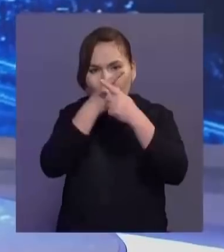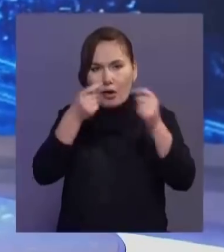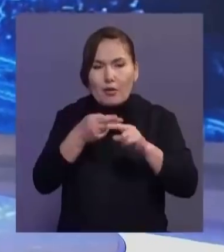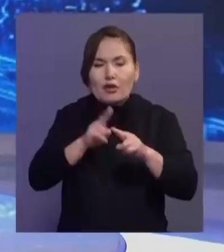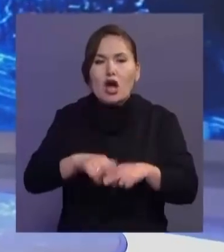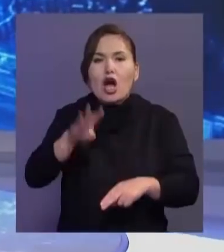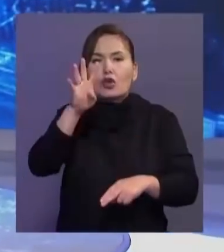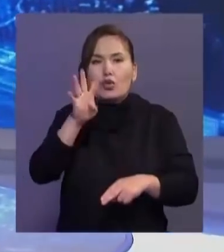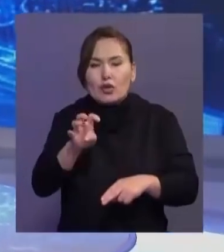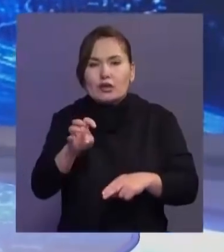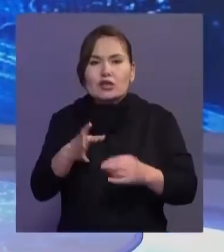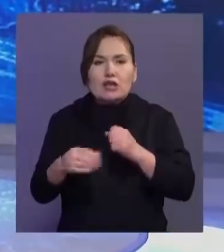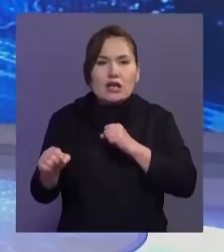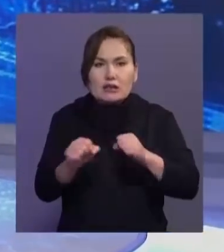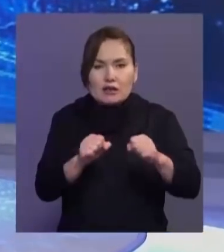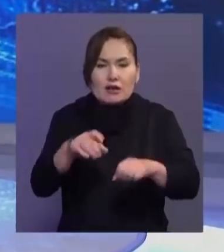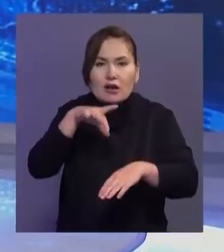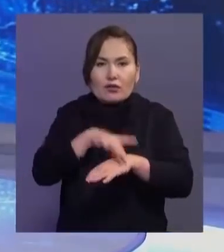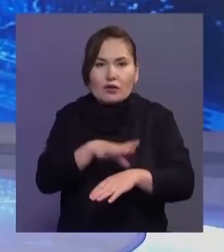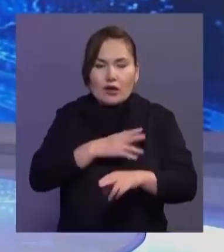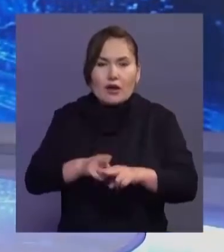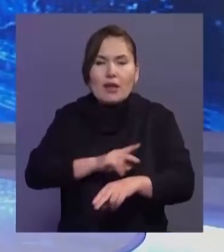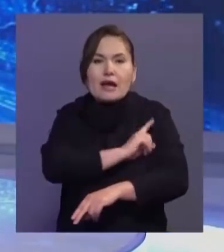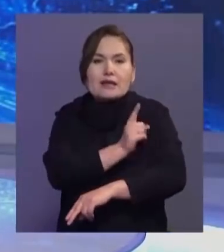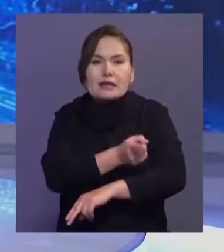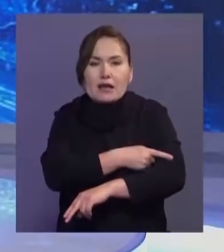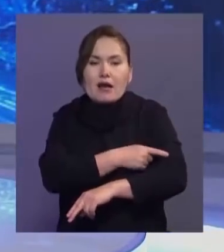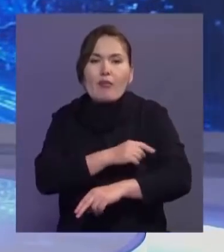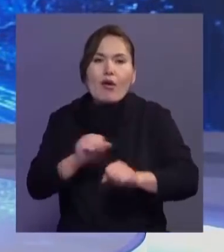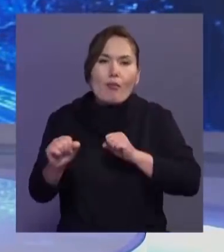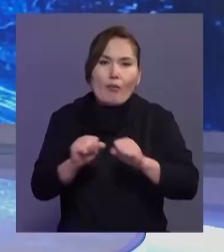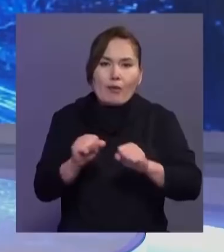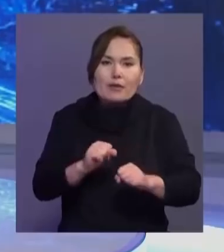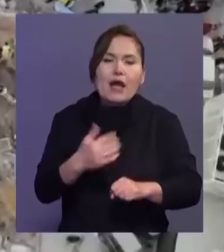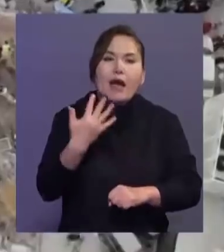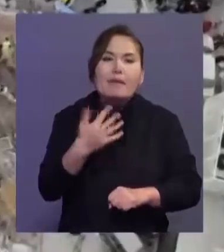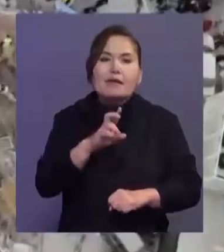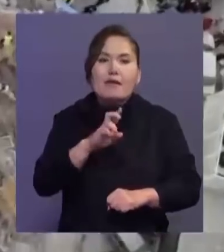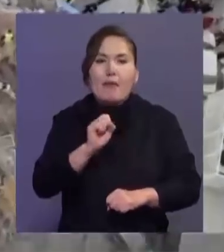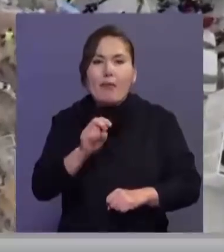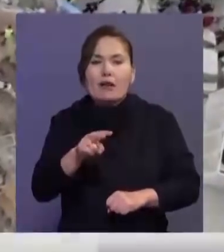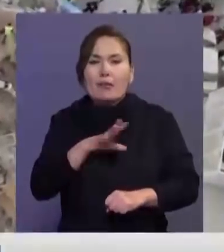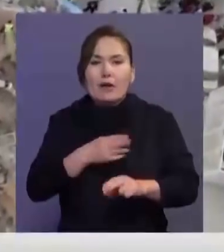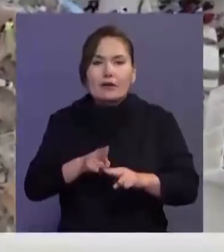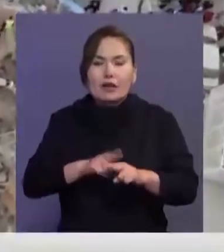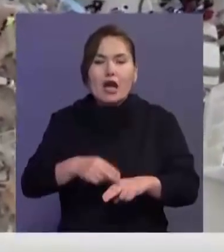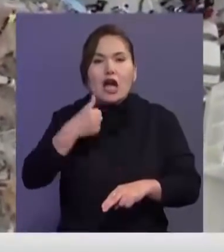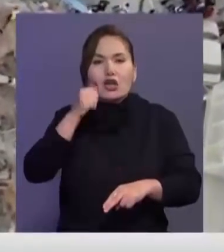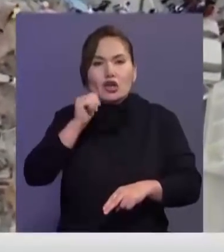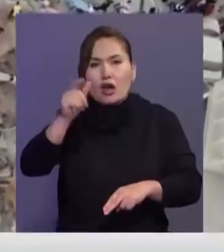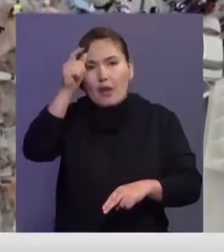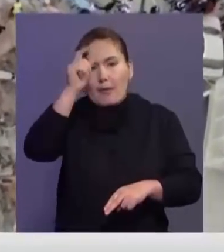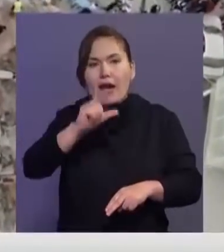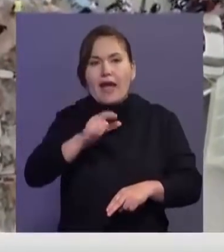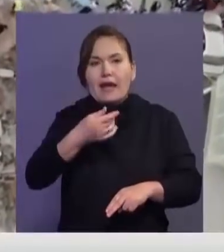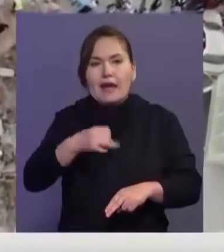400-ден аса сілкіністанықтаған. Ең күштісінің қуаты Рихтер Бағаммен 5 балға жетті. Еске сала кетей кеше Түркенің